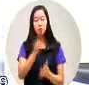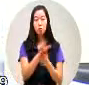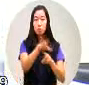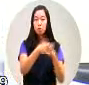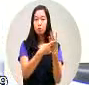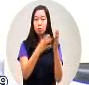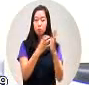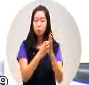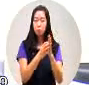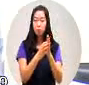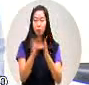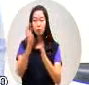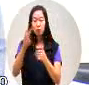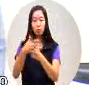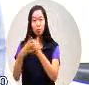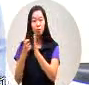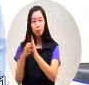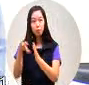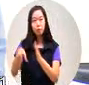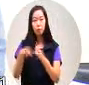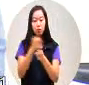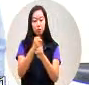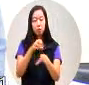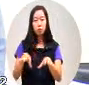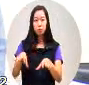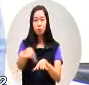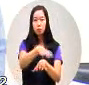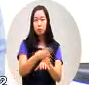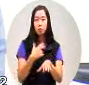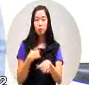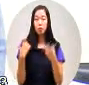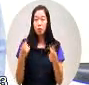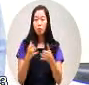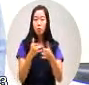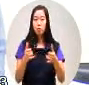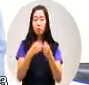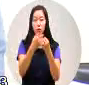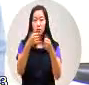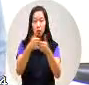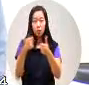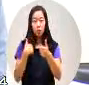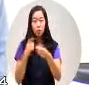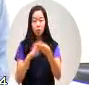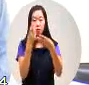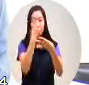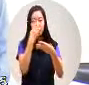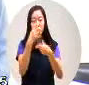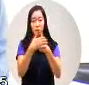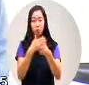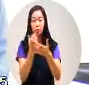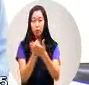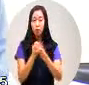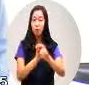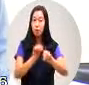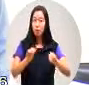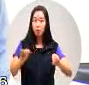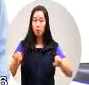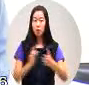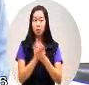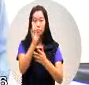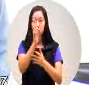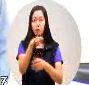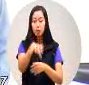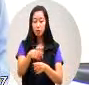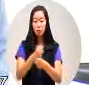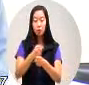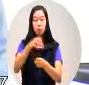的那么这个单位呢我们言明会是主管原住民保留地的一个机关